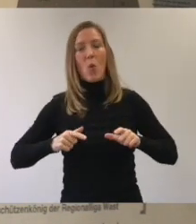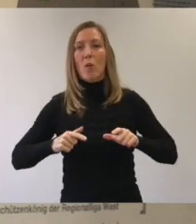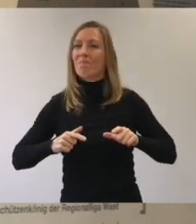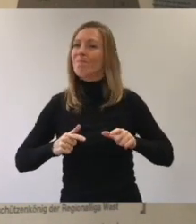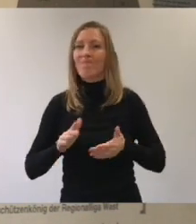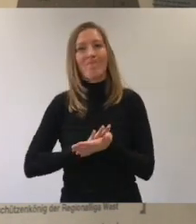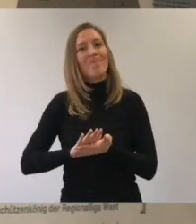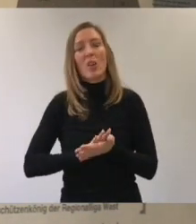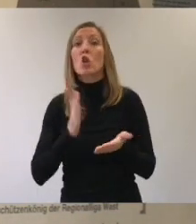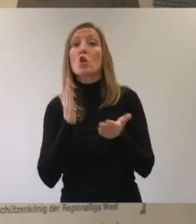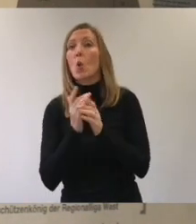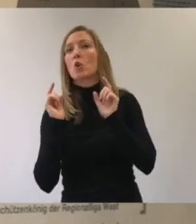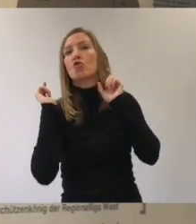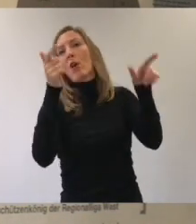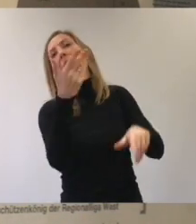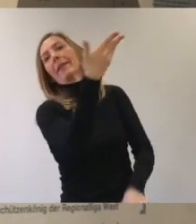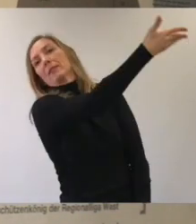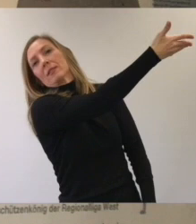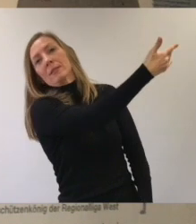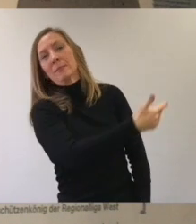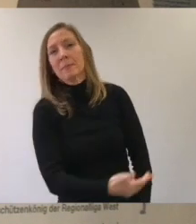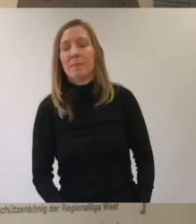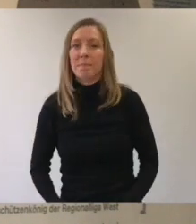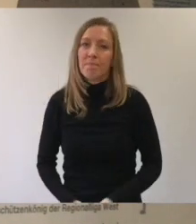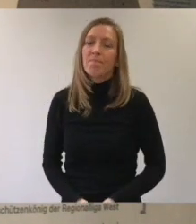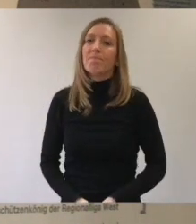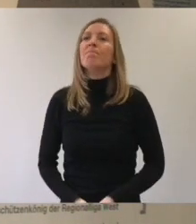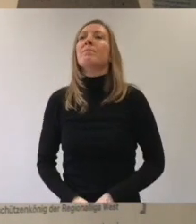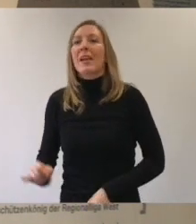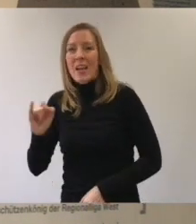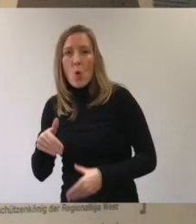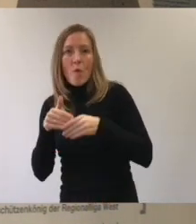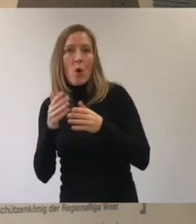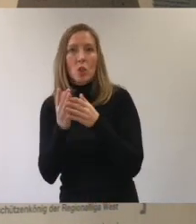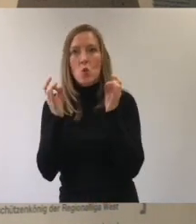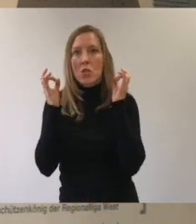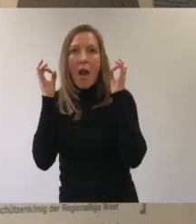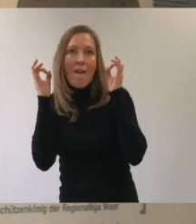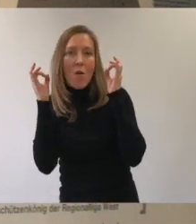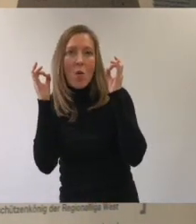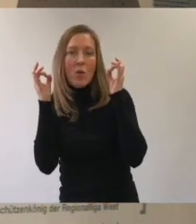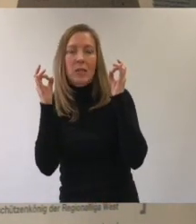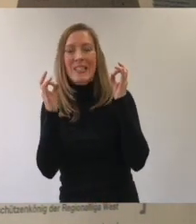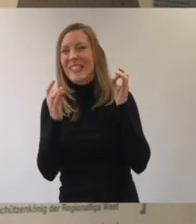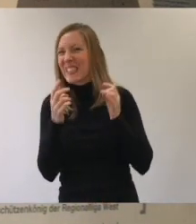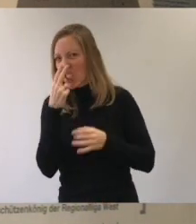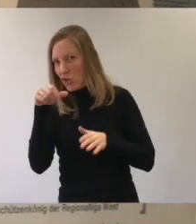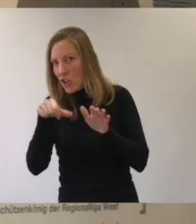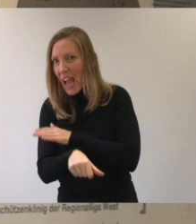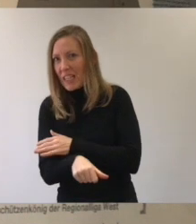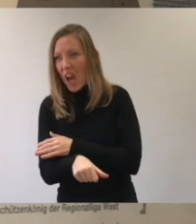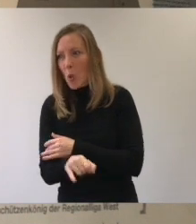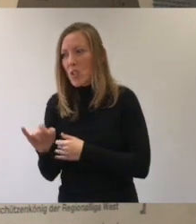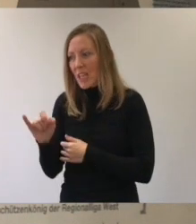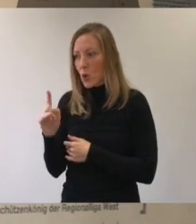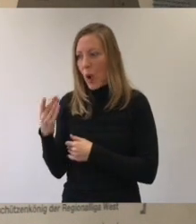kein Trikot an. Er hat es schon einem anderen Fan gegeben. Ingo und seine Freunde werden nervös. Das sieht nicht